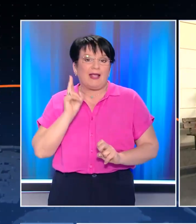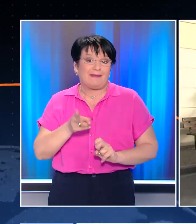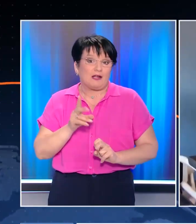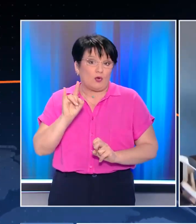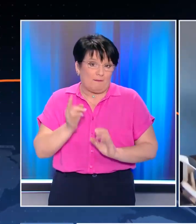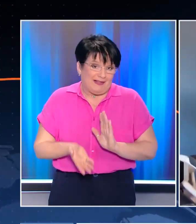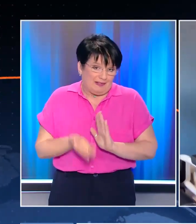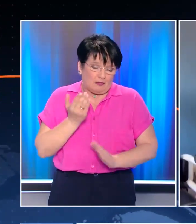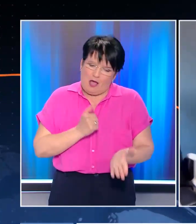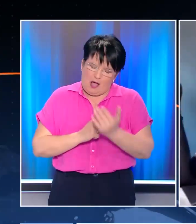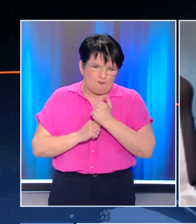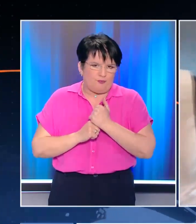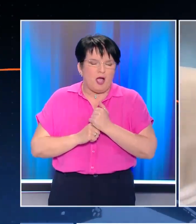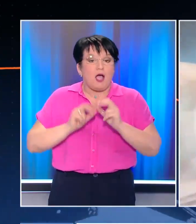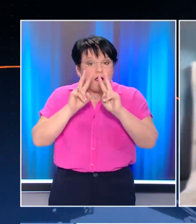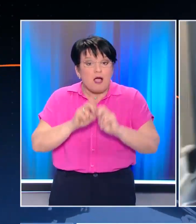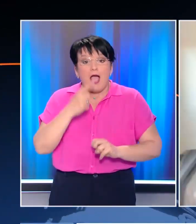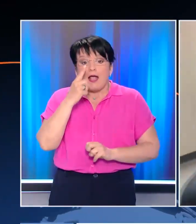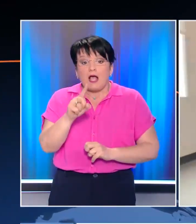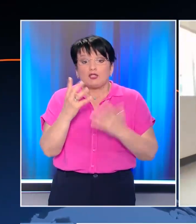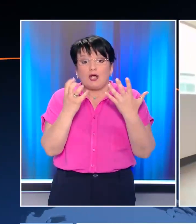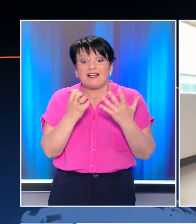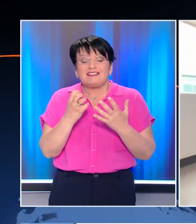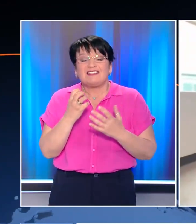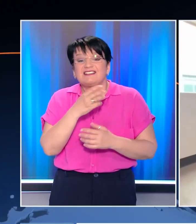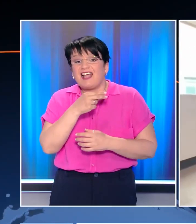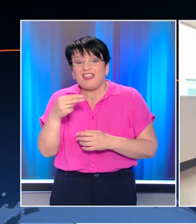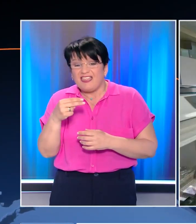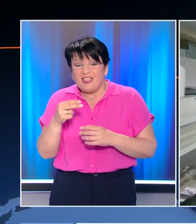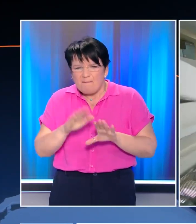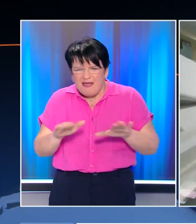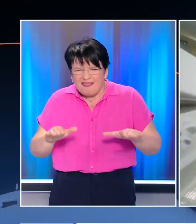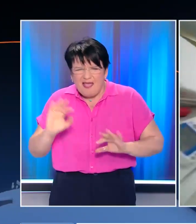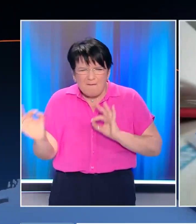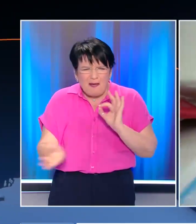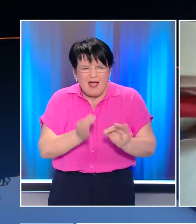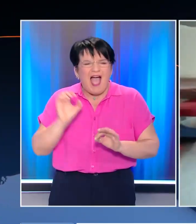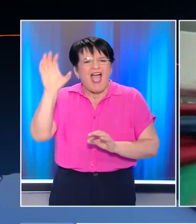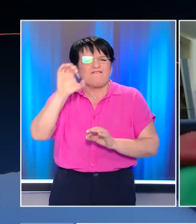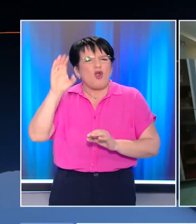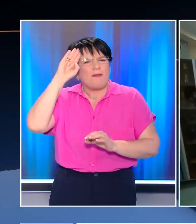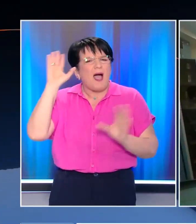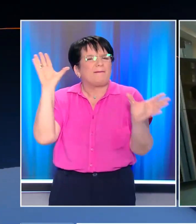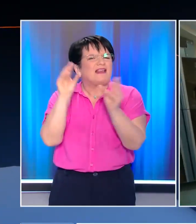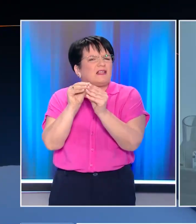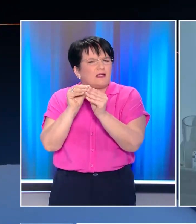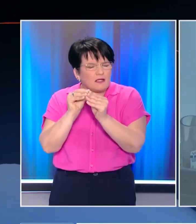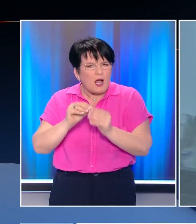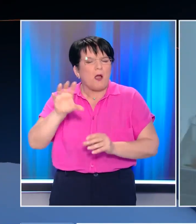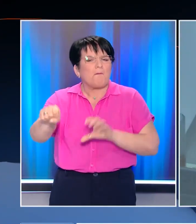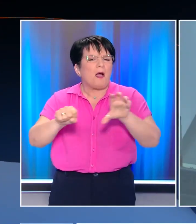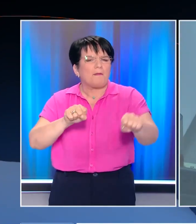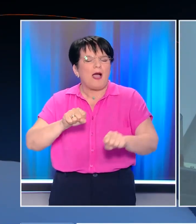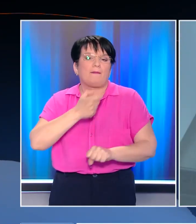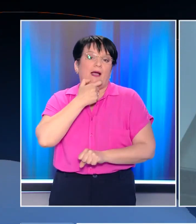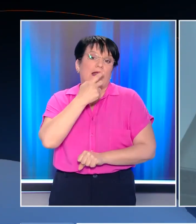υπατήτηδα. Μέχρι στιγμής έχουν καταγραφεί 190 περιστατικά οξεία συμπατήτηδα σε μικρά παιδιά στην Ευρώπη και στην Αμερική με τα περισσότερα να εντοπίζονται